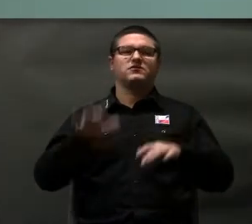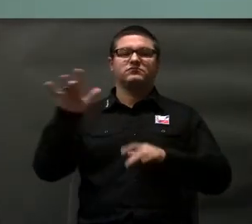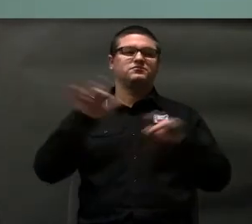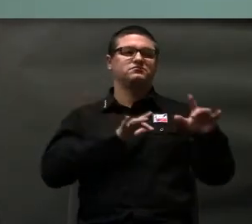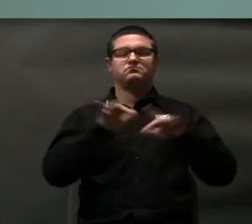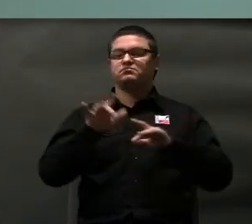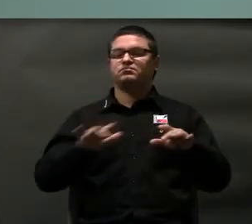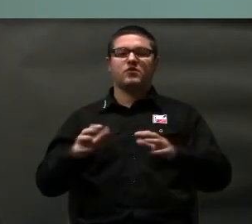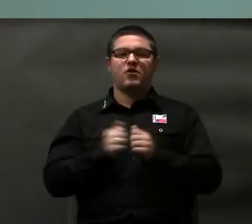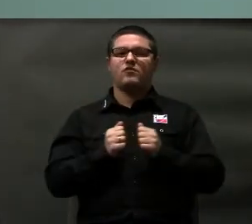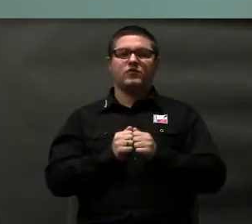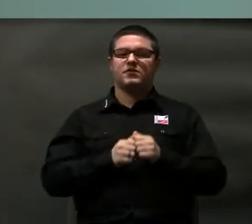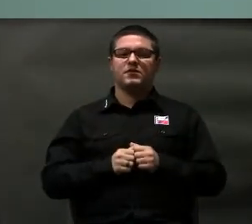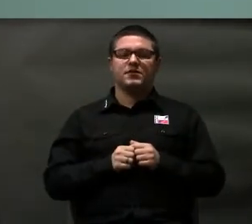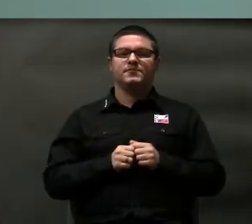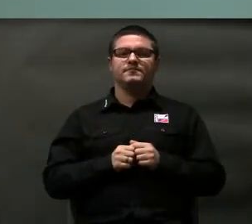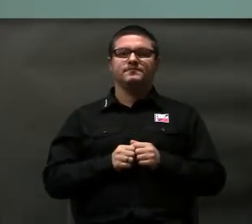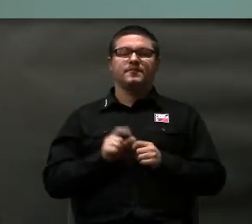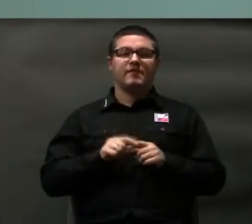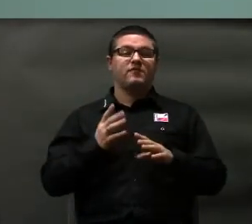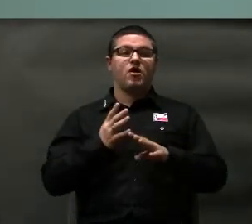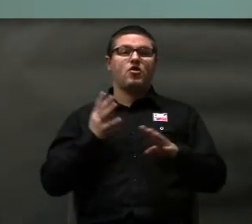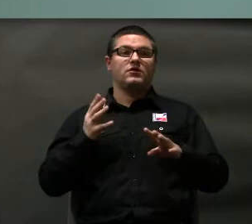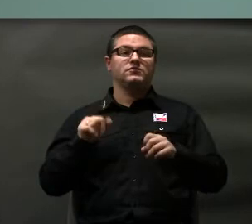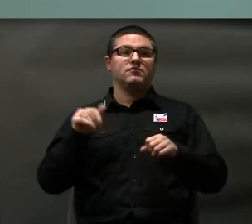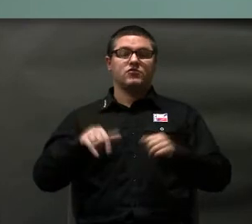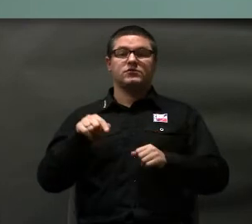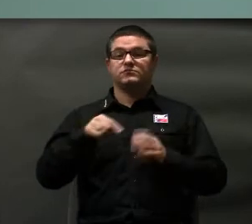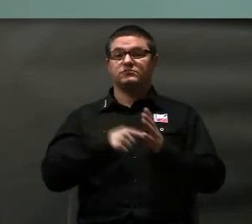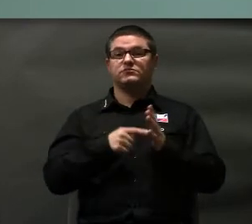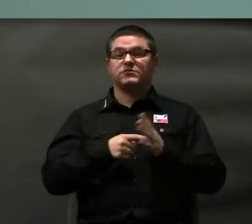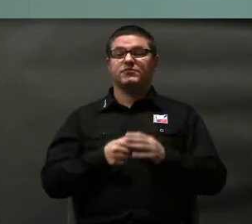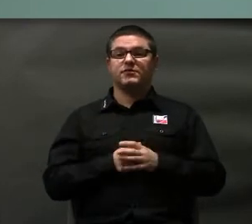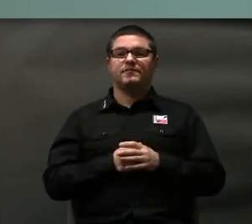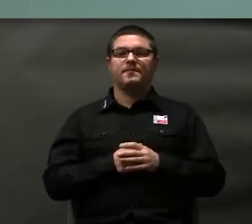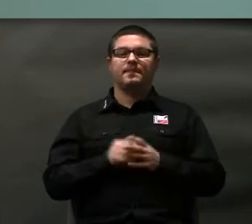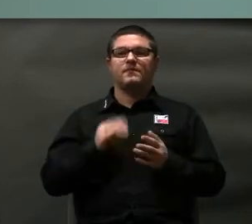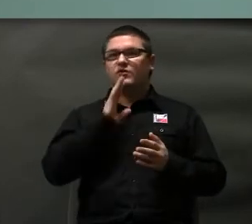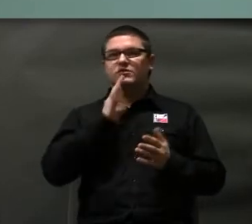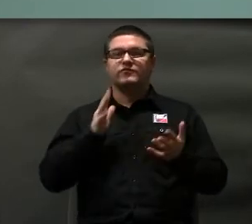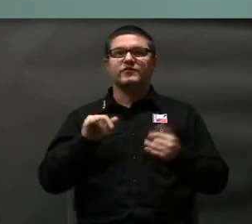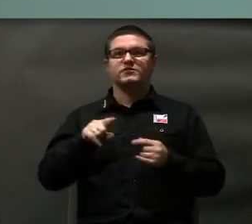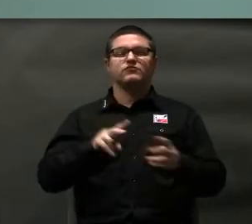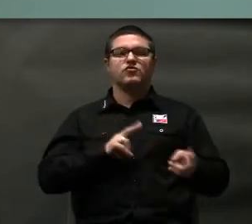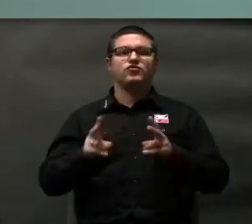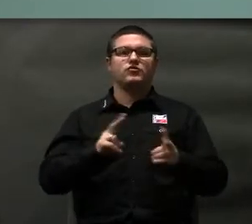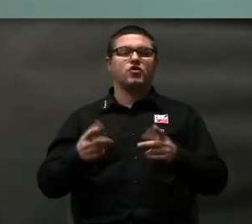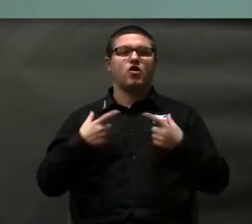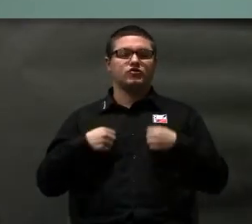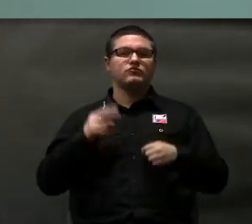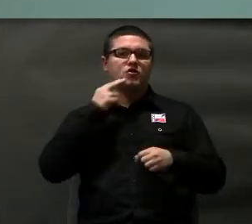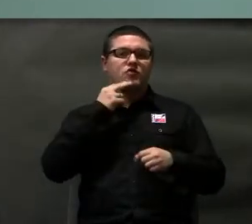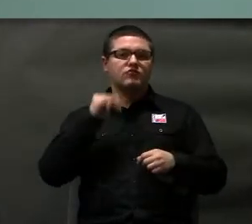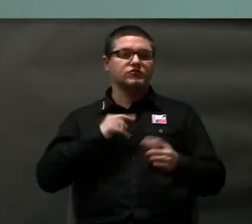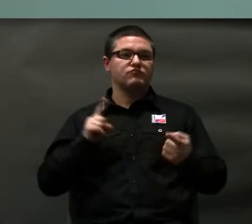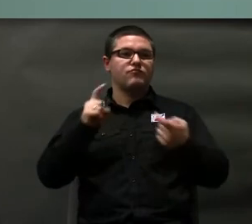można się w kolejce z tym tłumaczem osoba głucha może